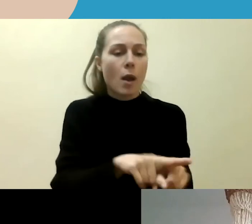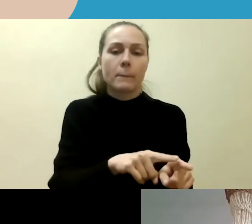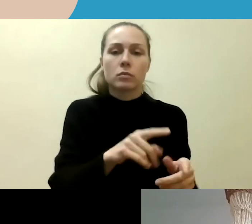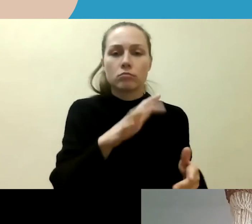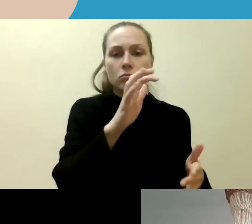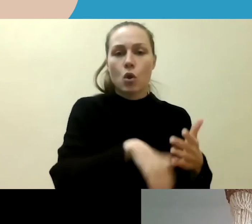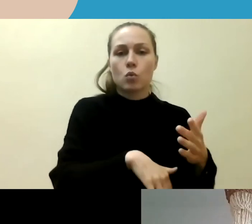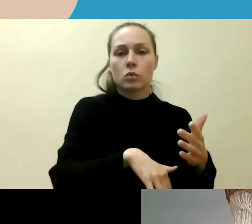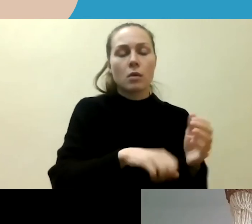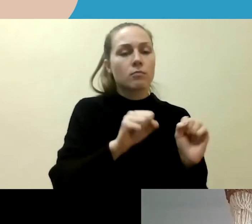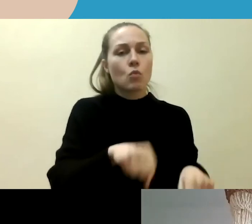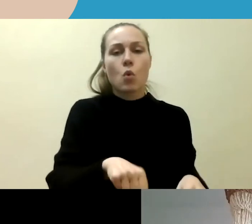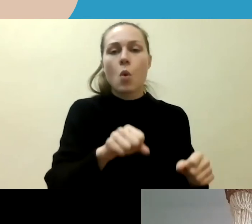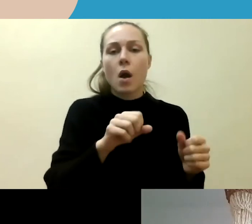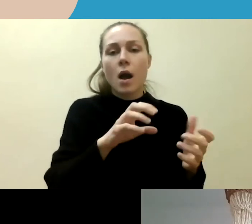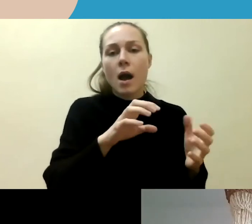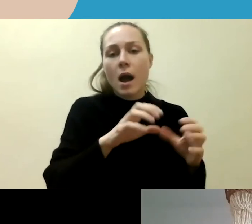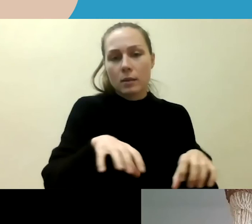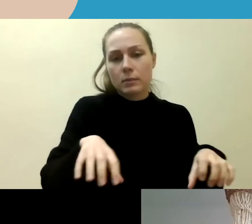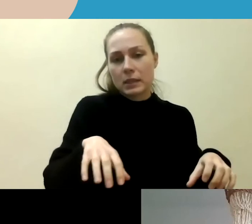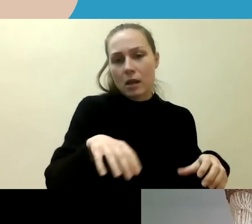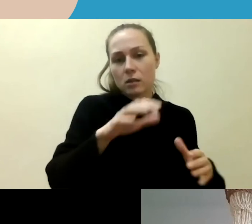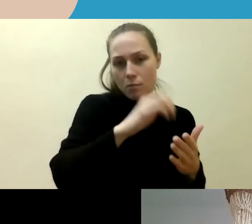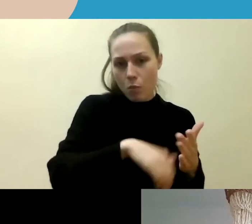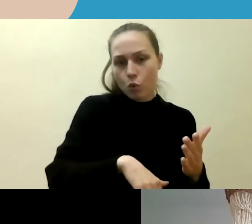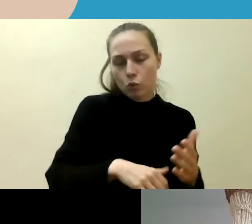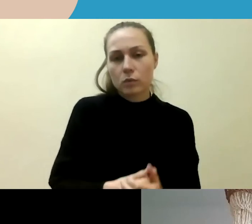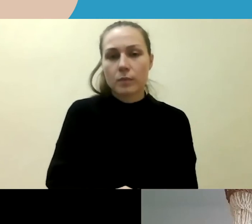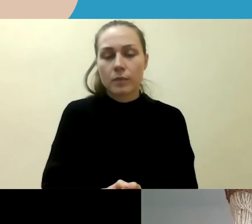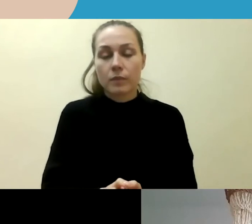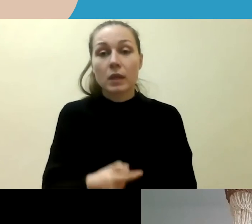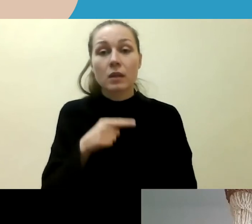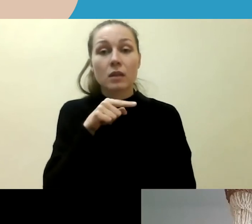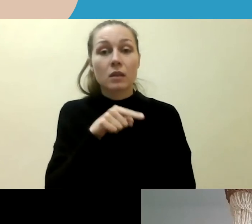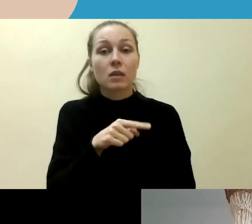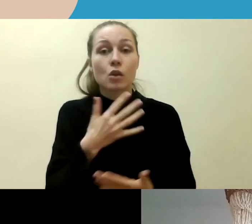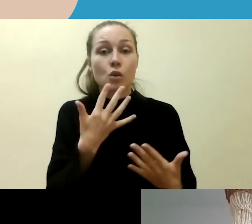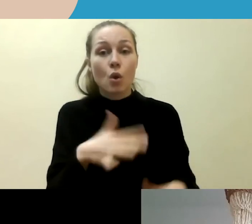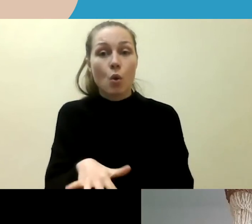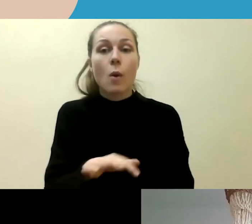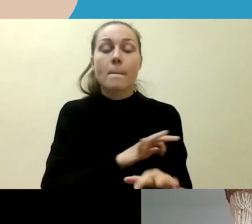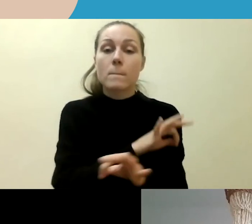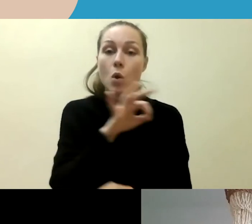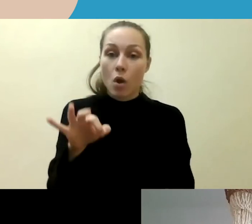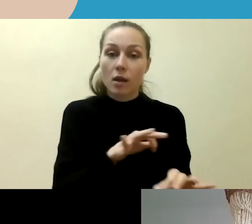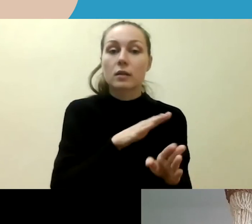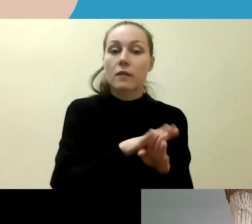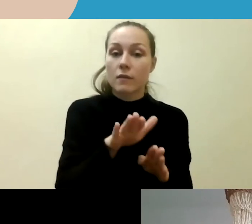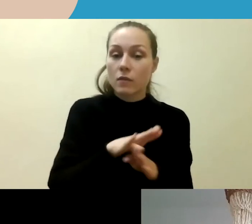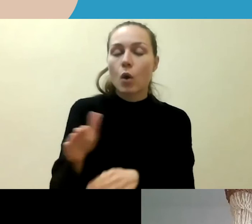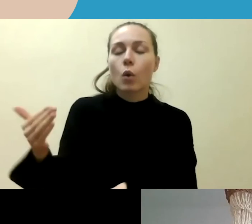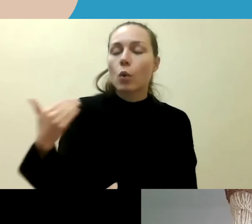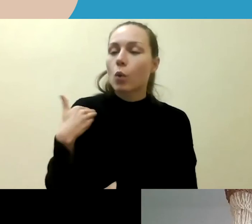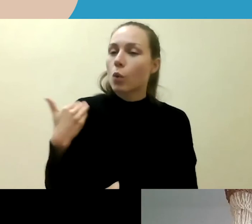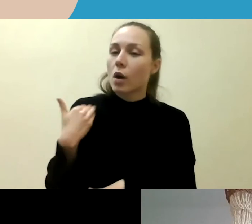taikoma administracinė atsakomybė. Tai čia prie tų gyventantų projektų. Ko labai norėtųsi, tai norėtųsi